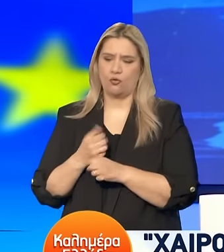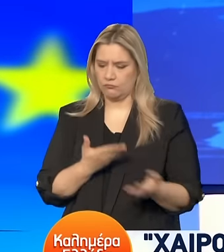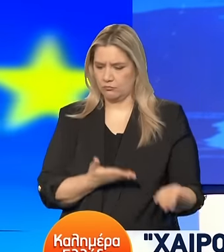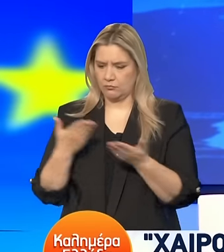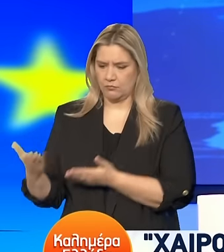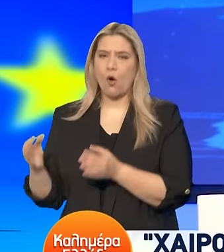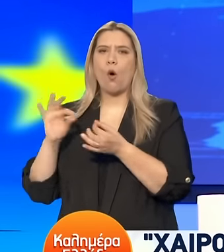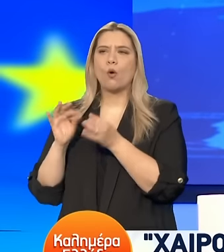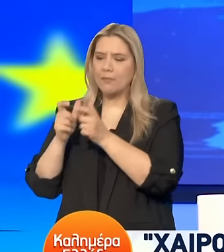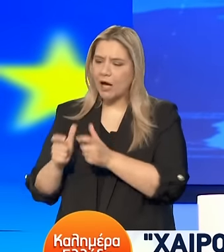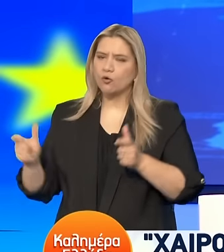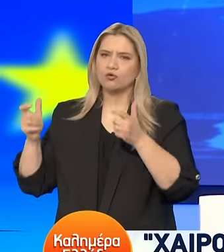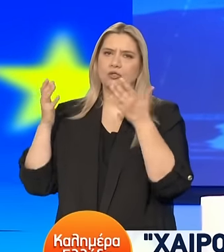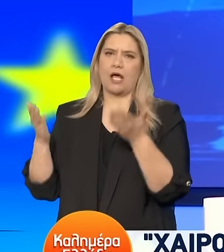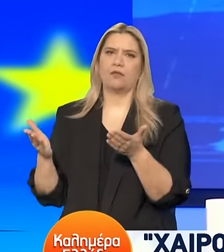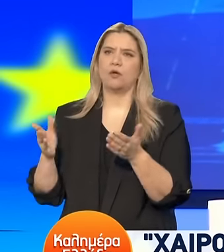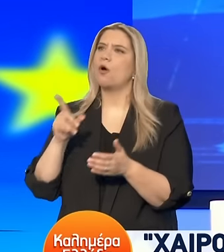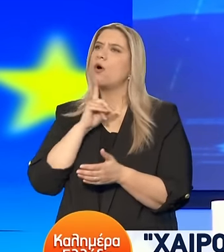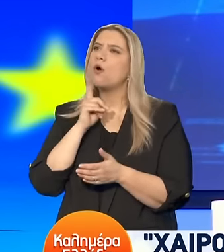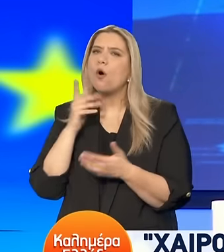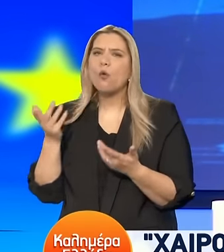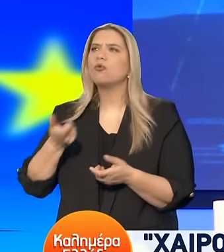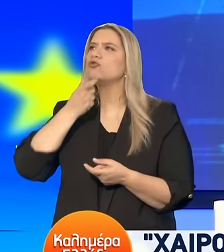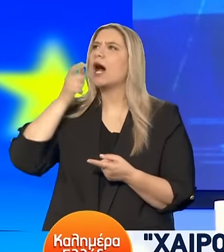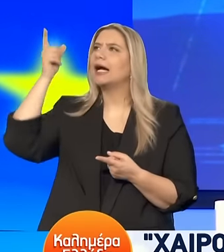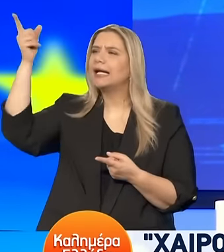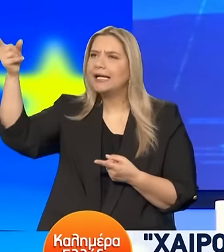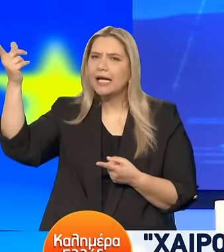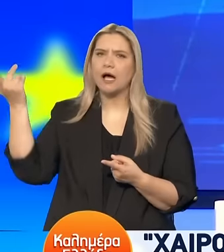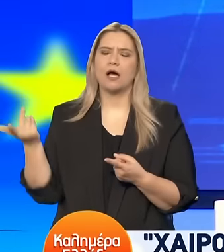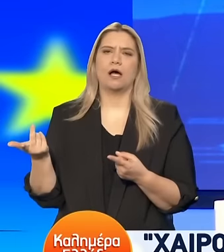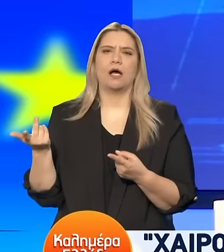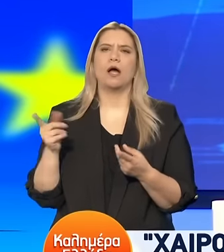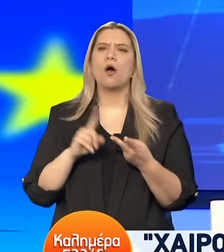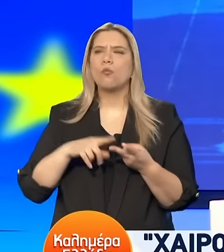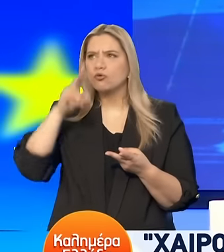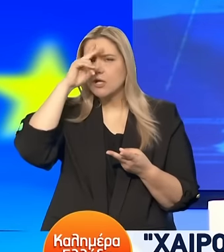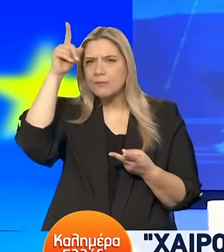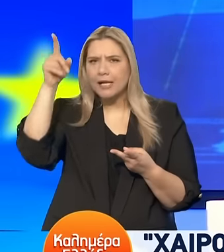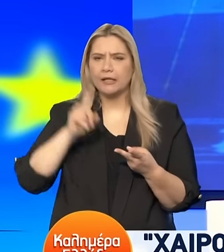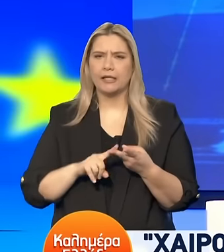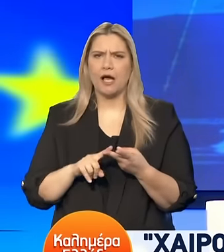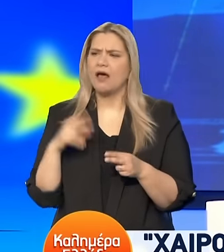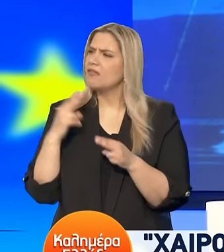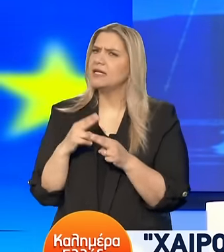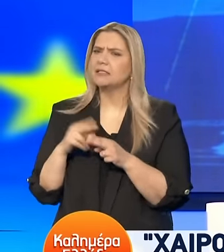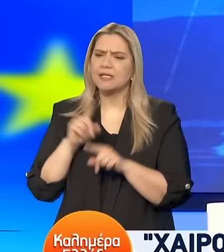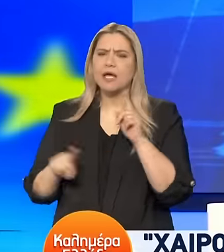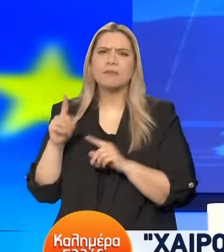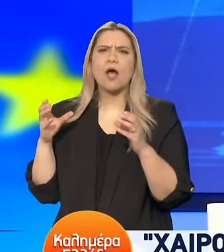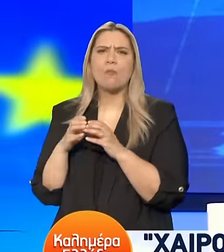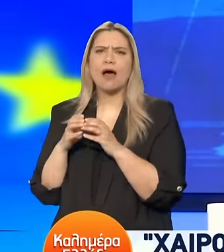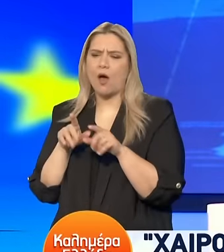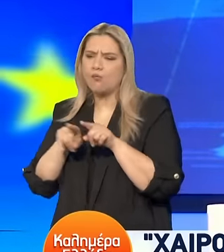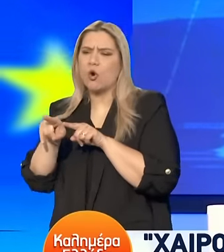Να είναι καθορισμένο αυτό Όπως γίνεται στο Wembley Ή στο ολυμπιακό στάδιο του Βερολίνου Ασχέτως του ποια ομάδα θα προκριθεί Και να είναι μια